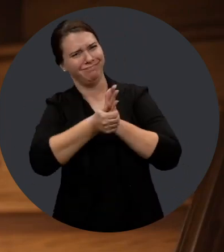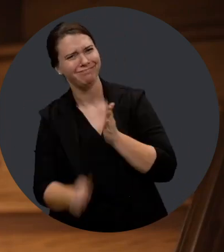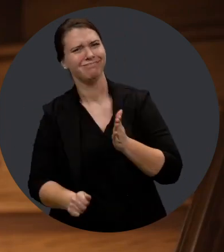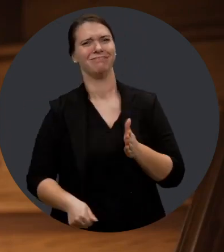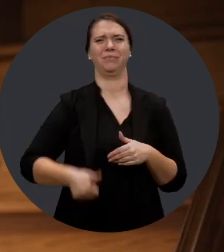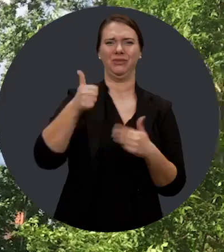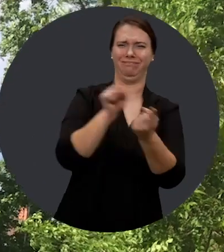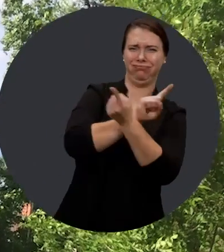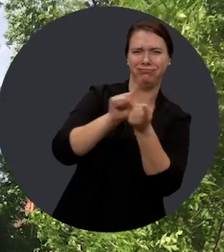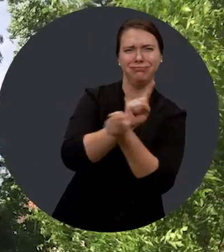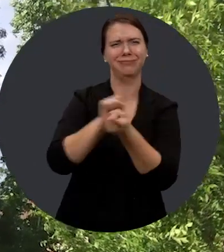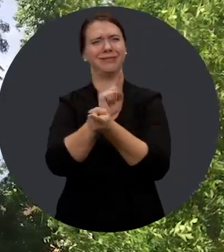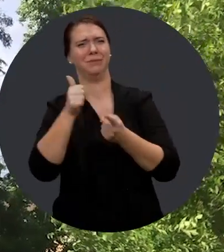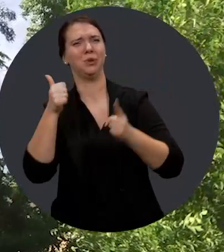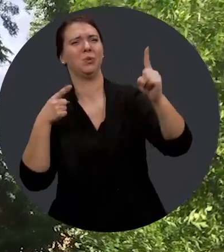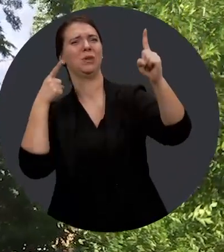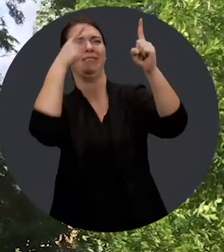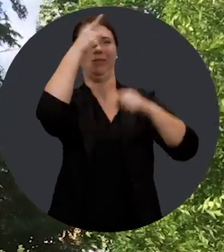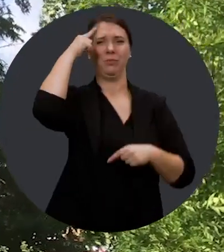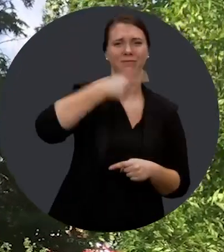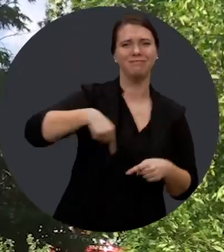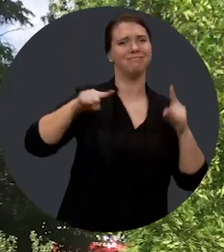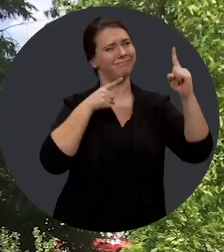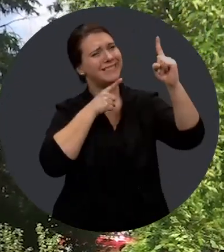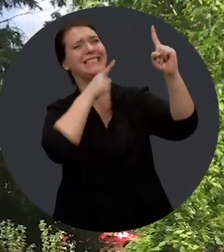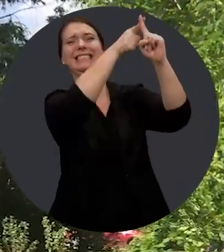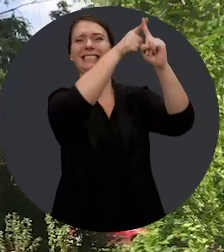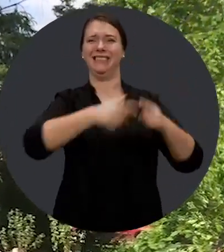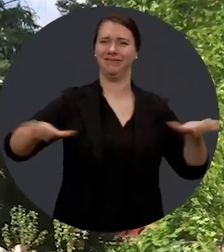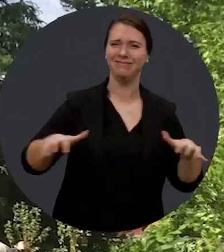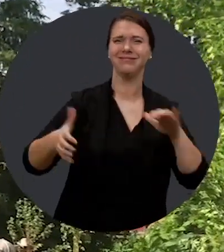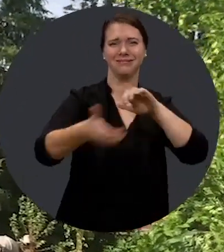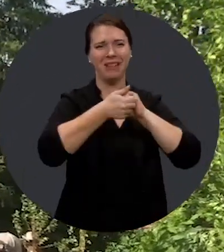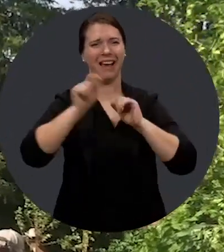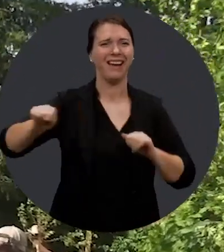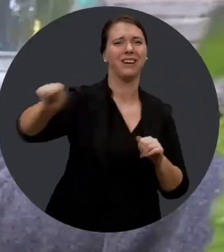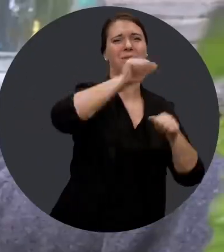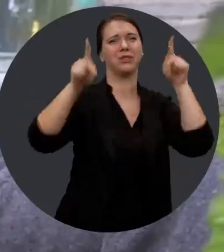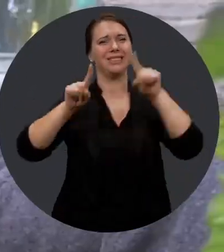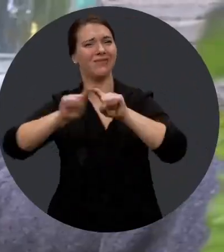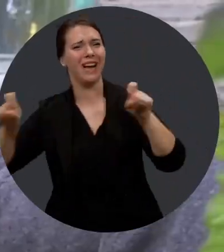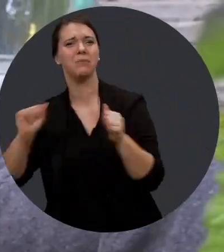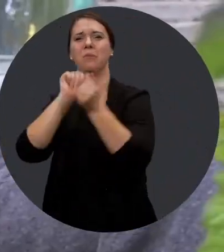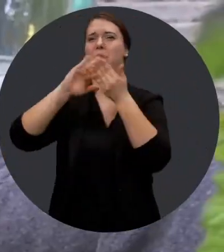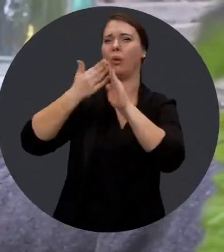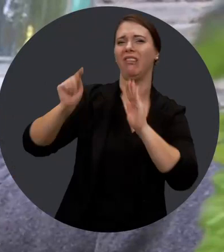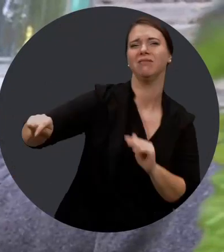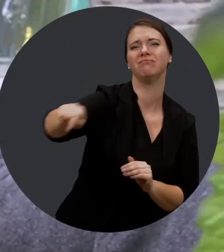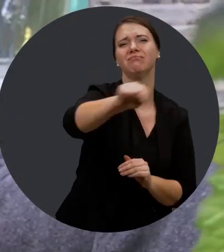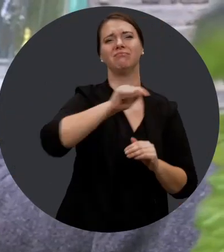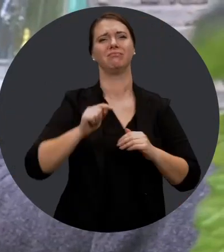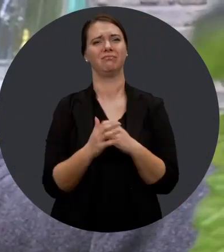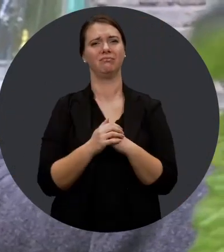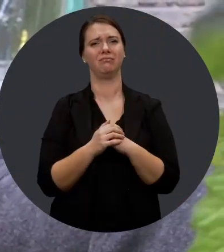rendu compte qu'il était peut-être probablement beaucoup plus efficace. On allait rencontrer plus notre objectif en allant en amont se faire des